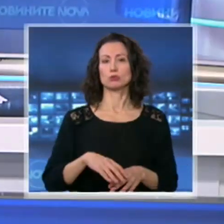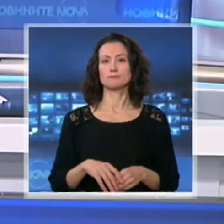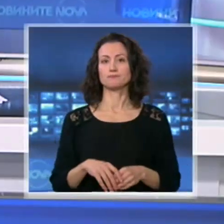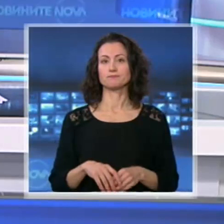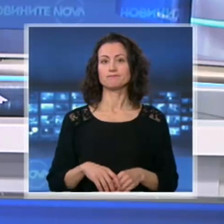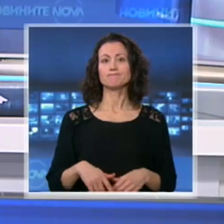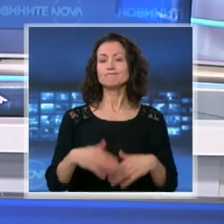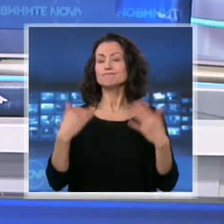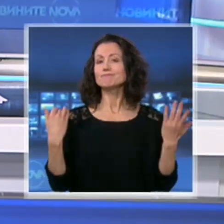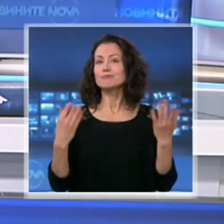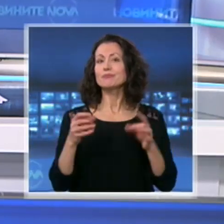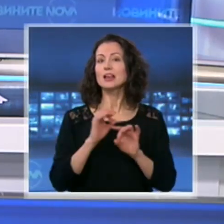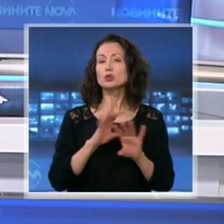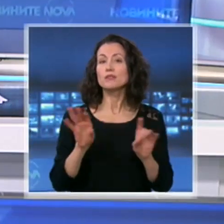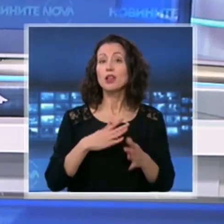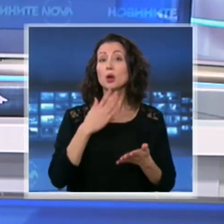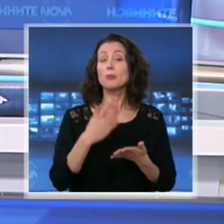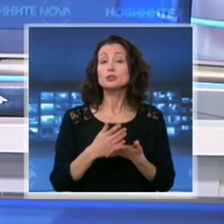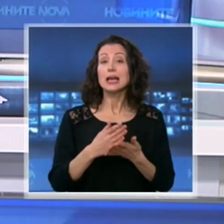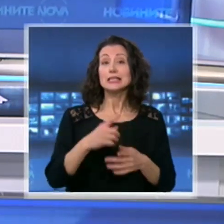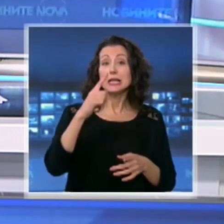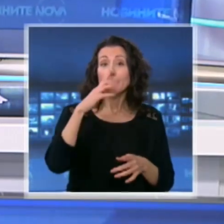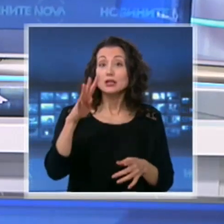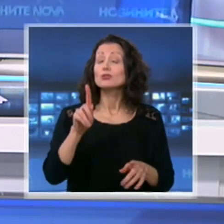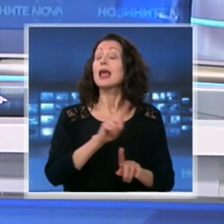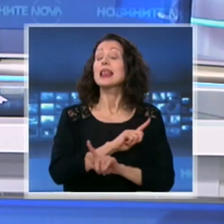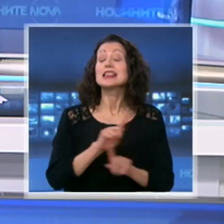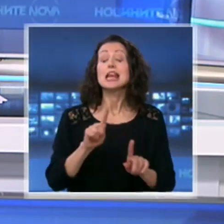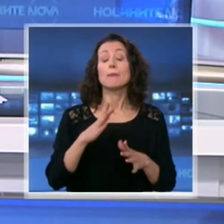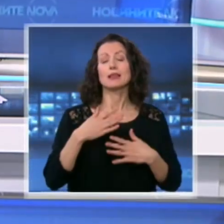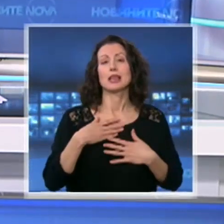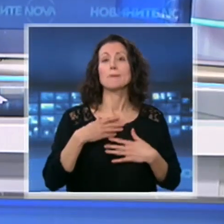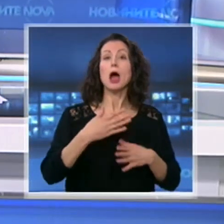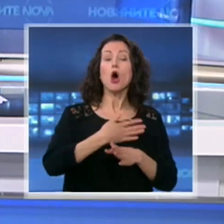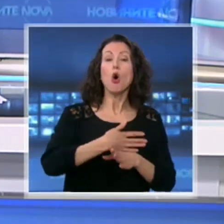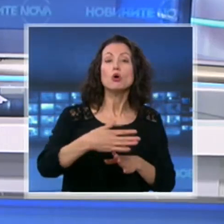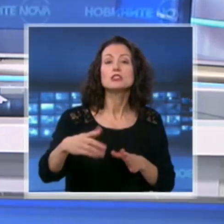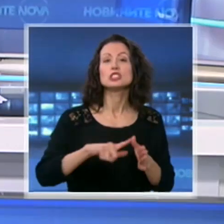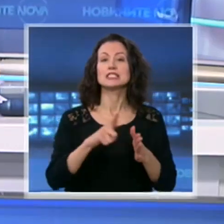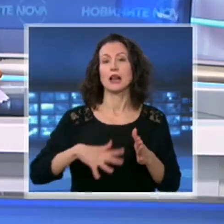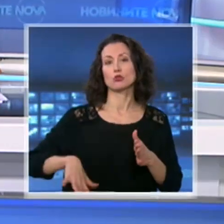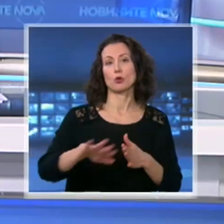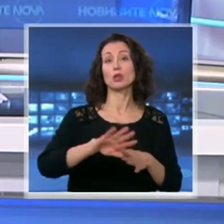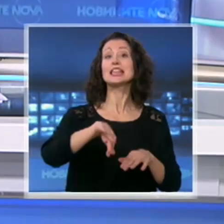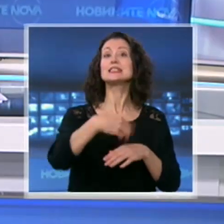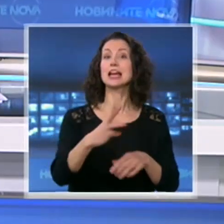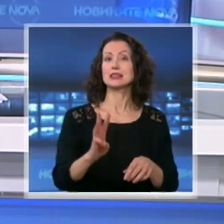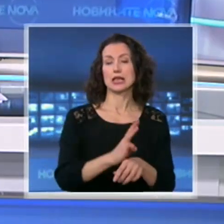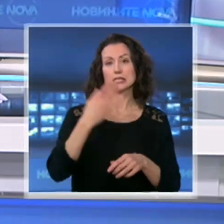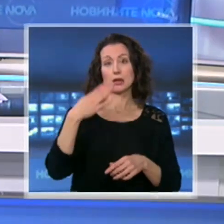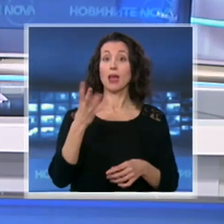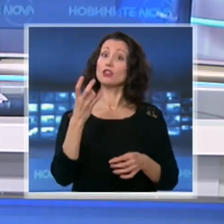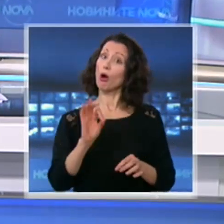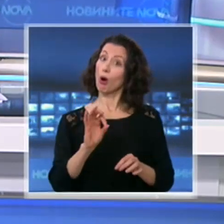Разделяме се с новината. От последните минути няма да има удължаване на извънредното положение след 13 май. Остават сила обаче